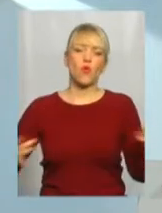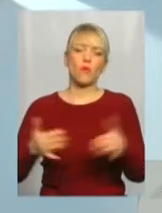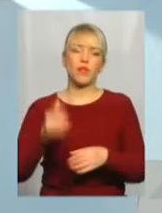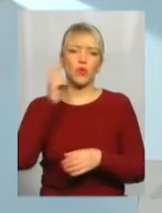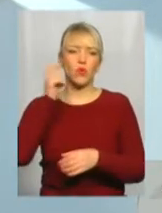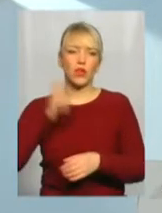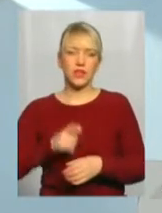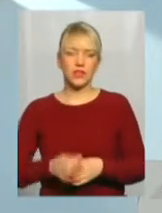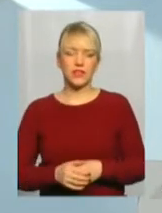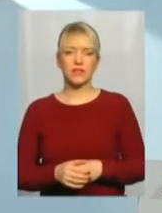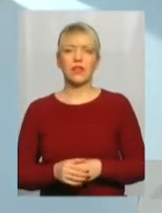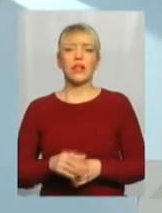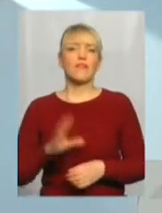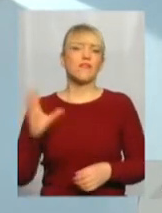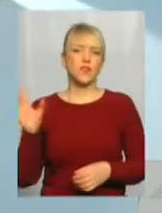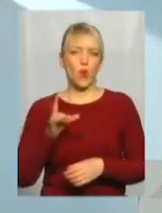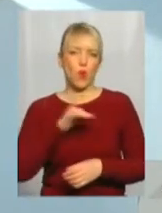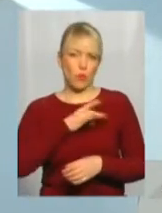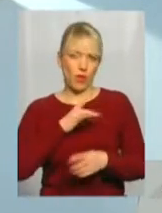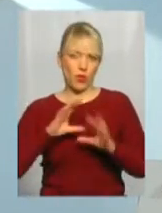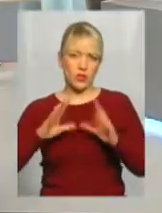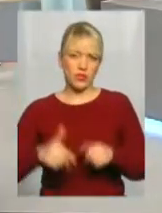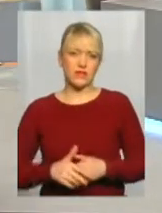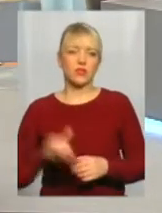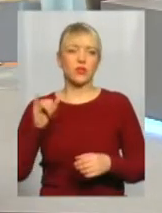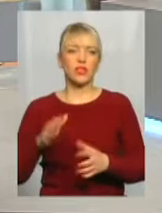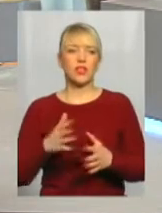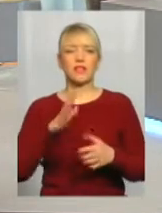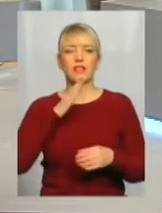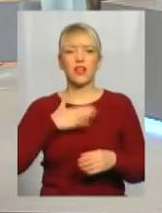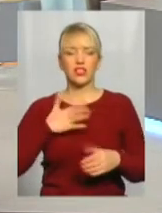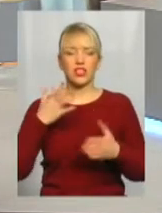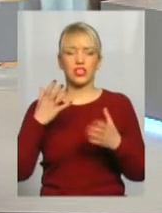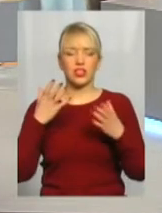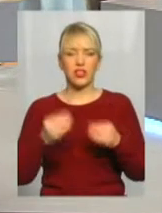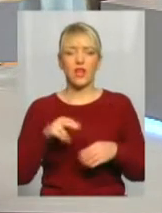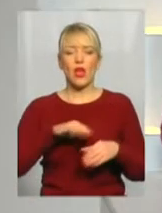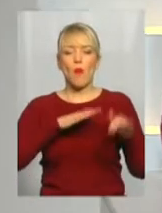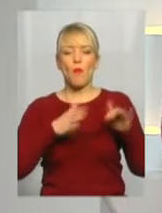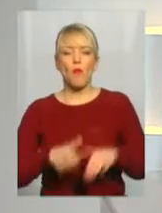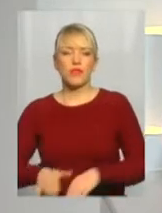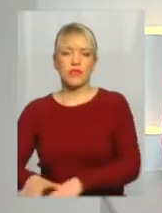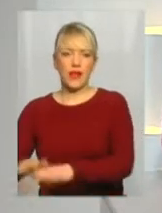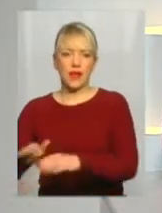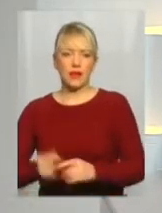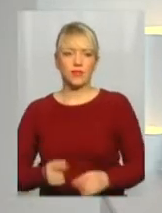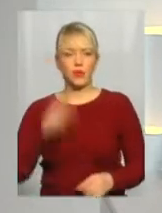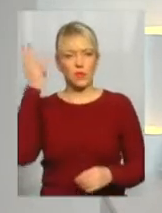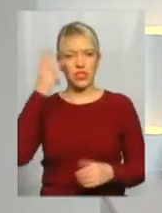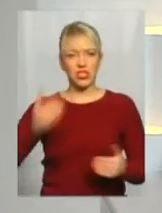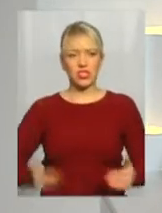усього білого світу. Зоя Олександрівна, і вже більше до наших днів і до поділля. У Хмельницькому жив